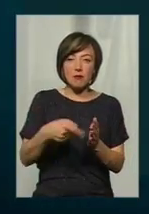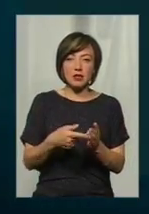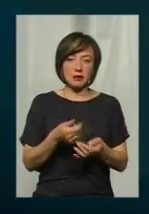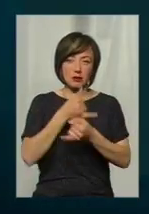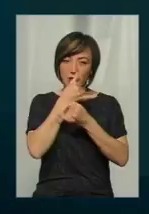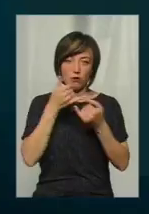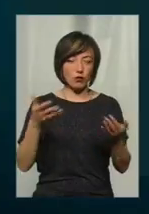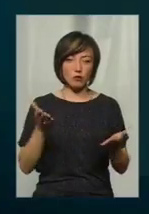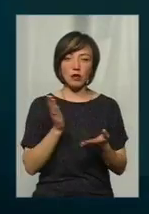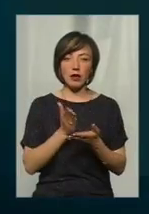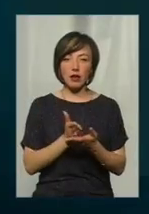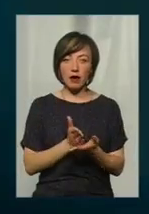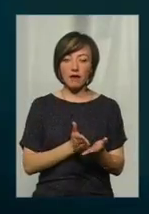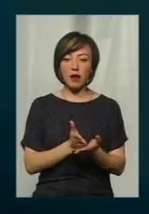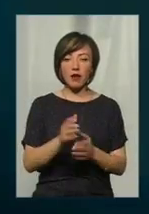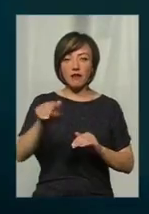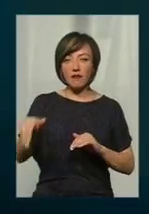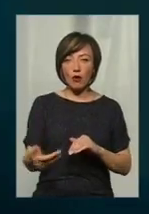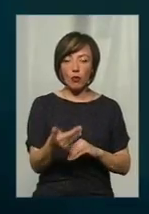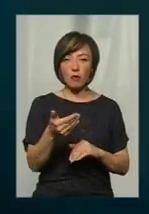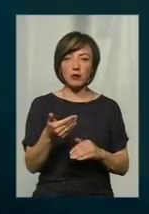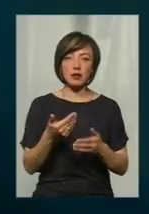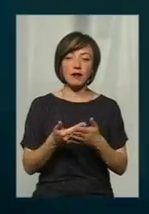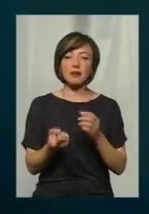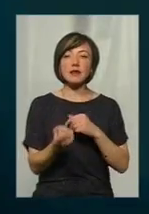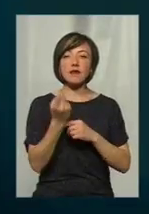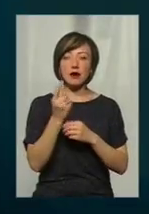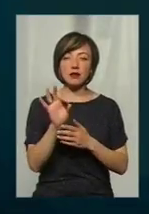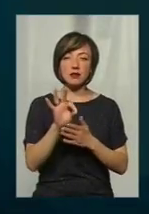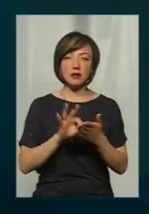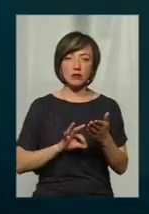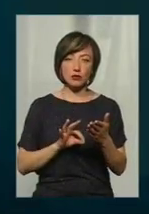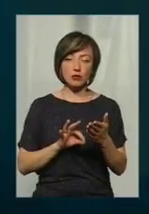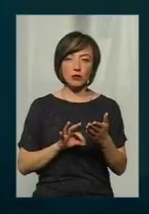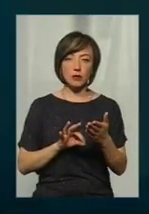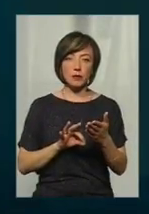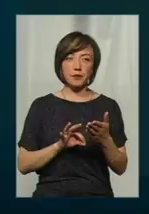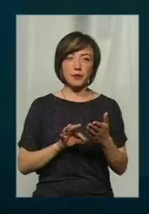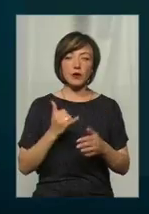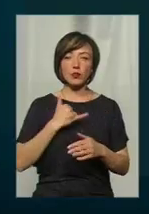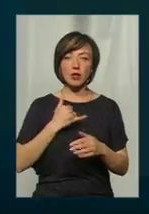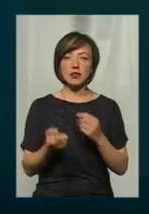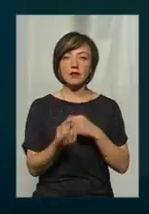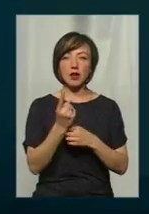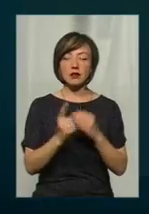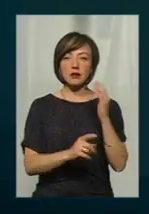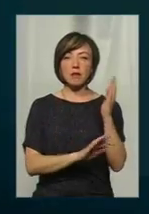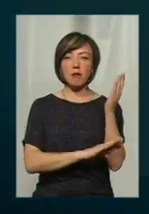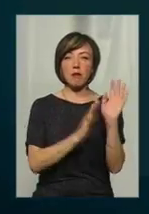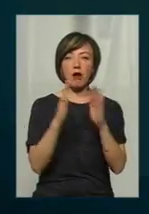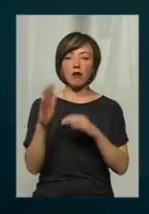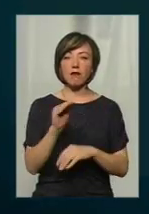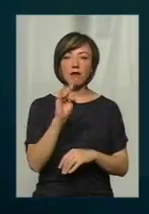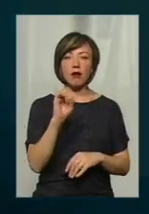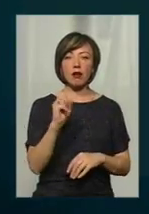не можемо. Є варіант викопувати і десь, де він тільки з'являється, тобто десь у нас він вже з'являється в парку Франка. Там,